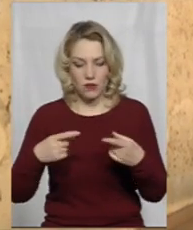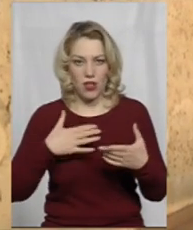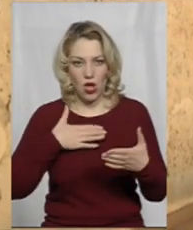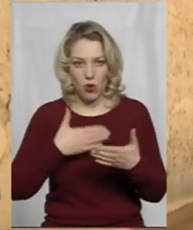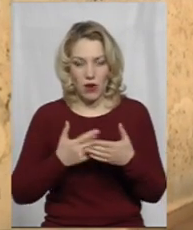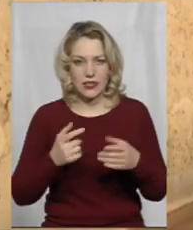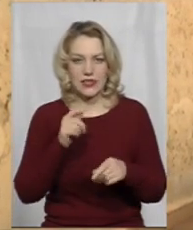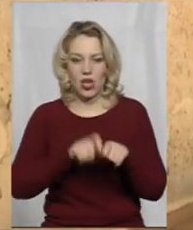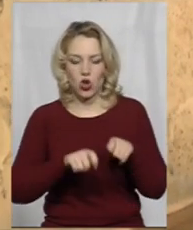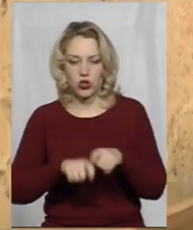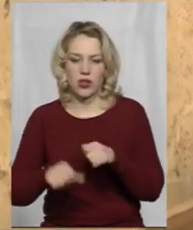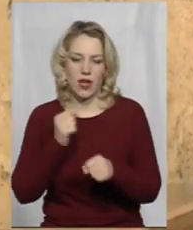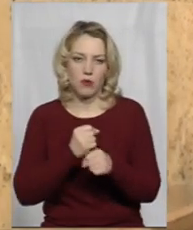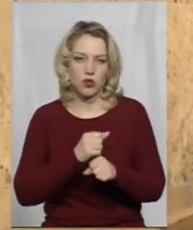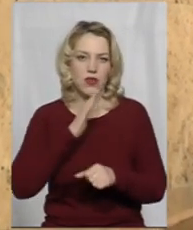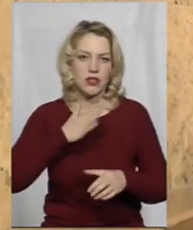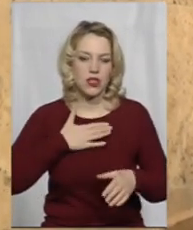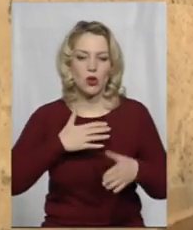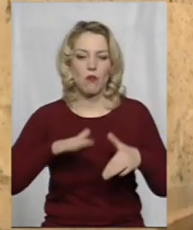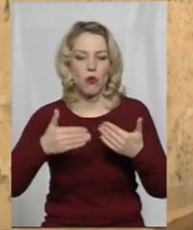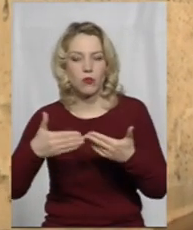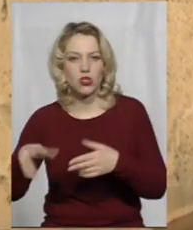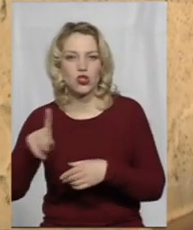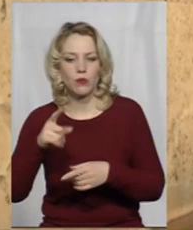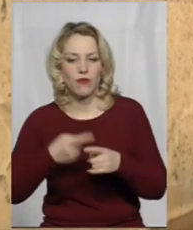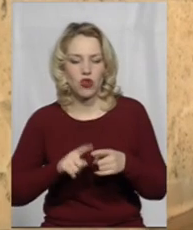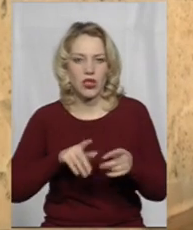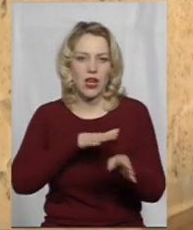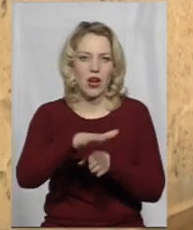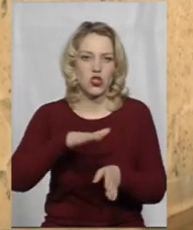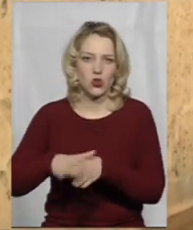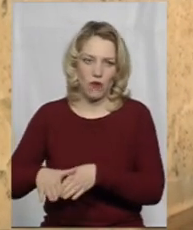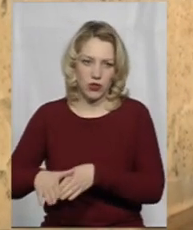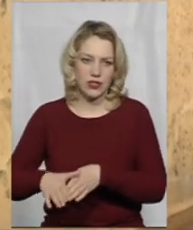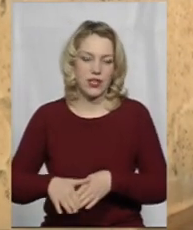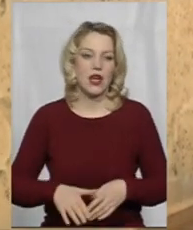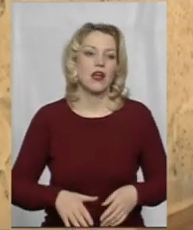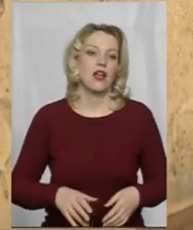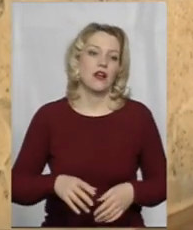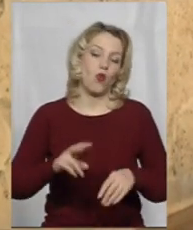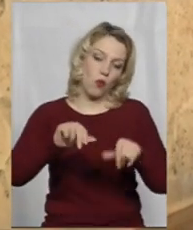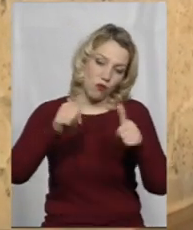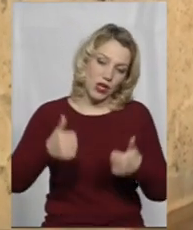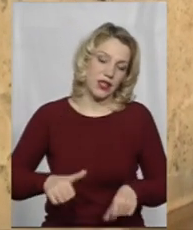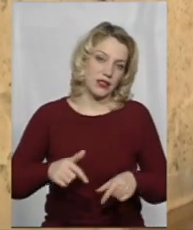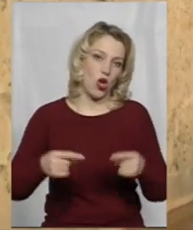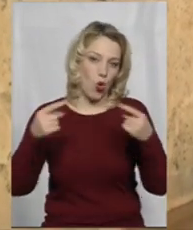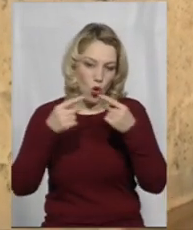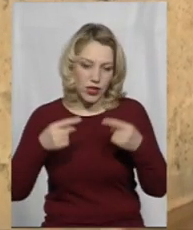напрацювати наші громадські пропозиції для того, щоб вони реалізовувались безпосередньо вже у вигляді конкретних програм,